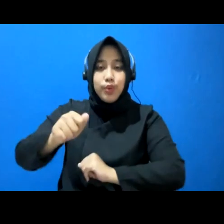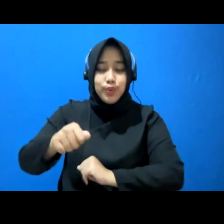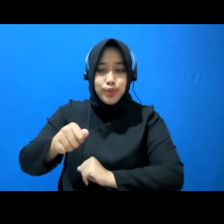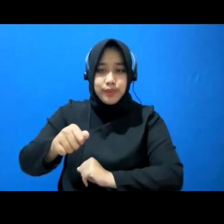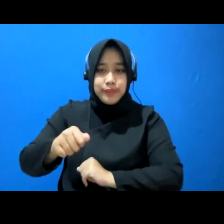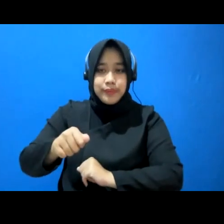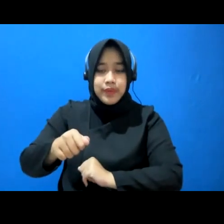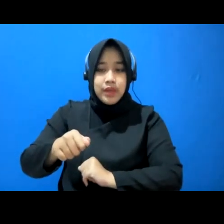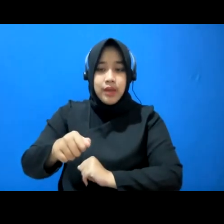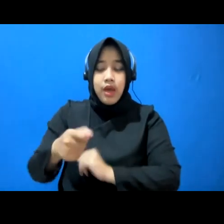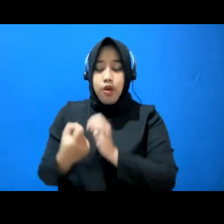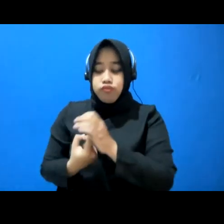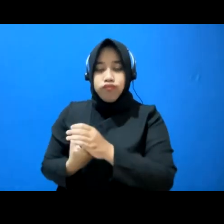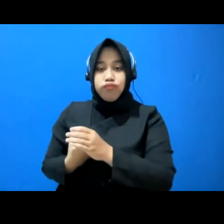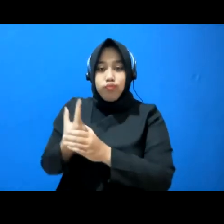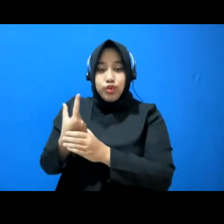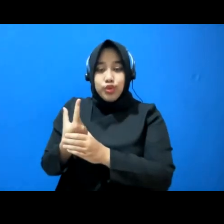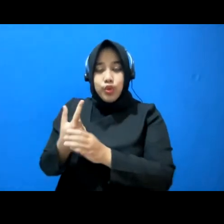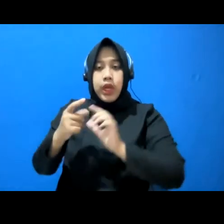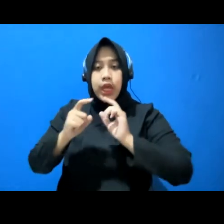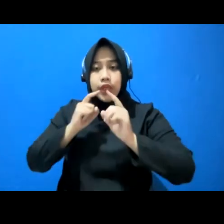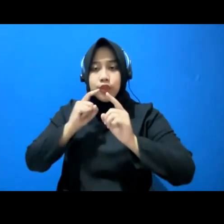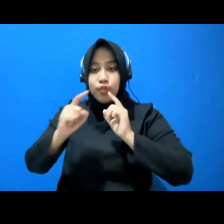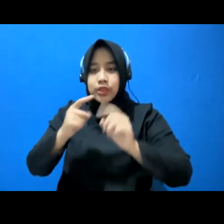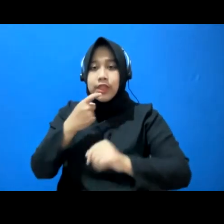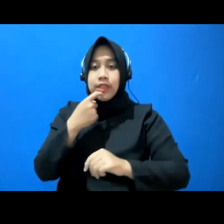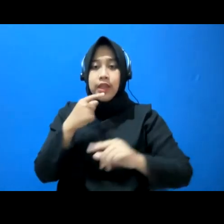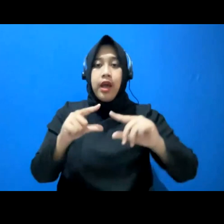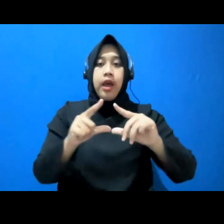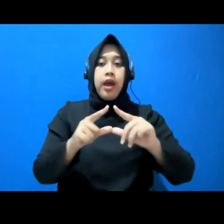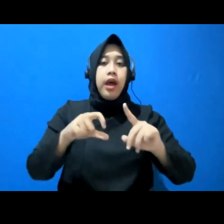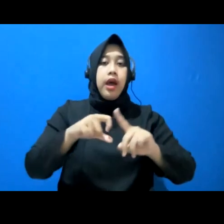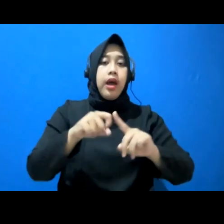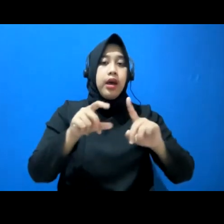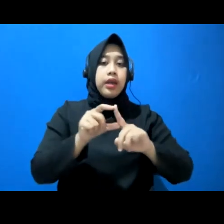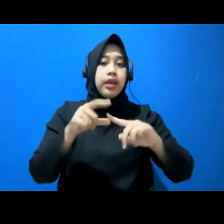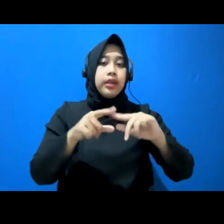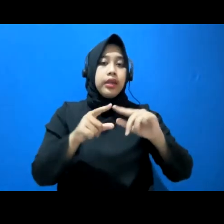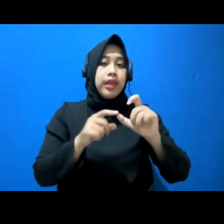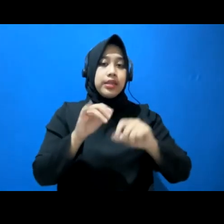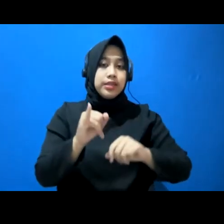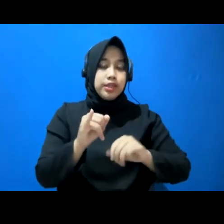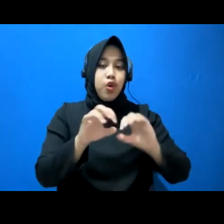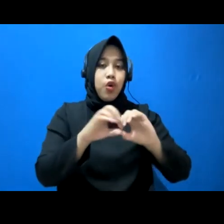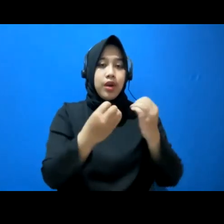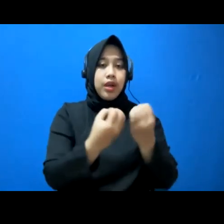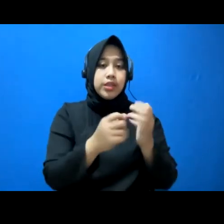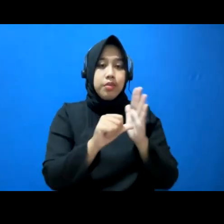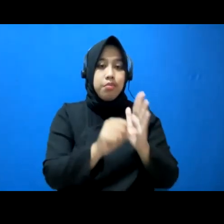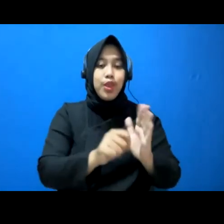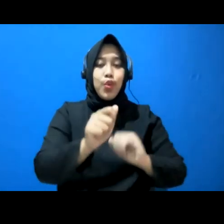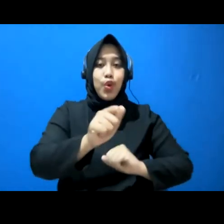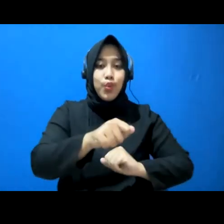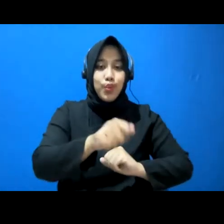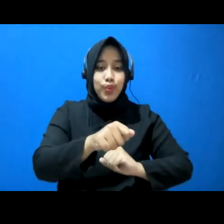Itu muncul diskusi tentang akreditasi organisasi bantuan hukum.